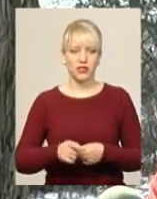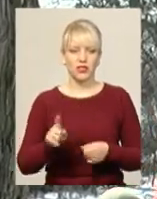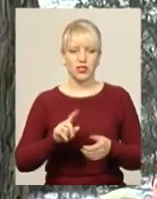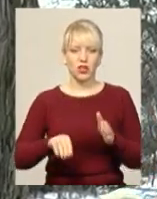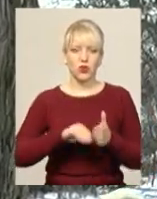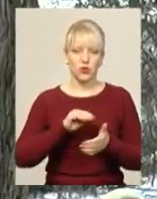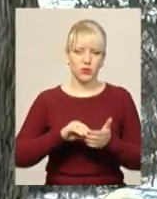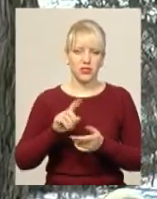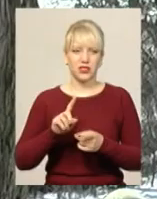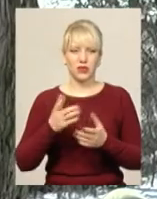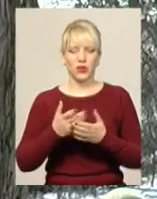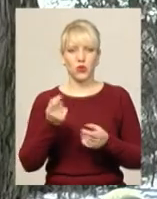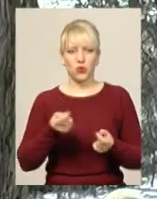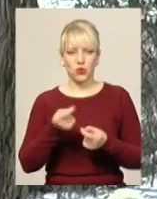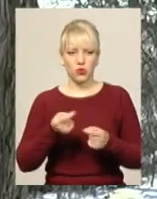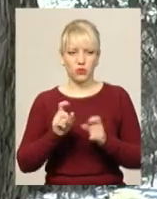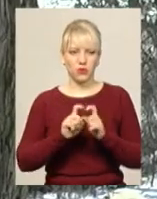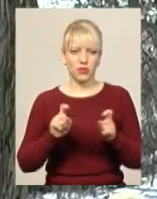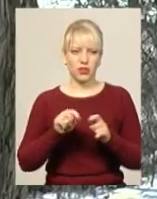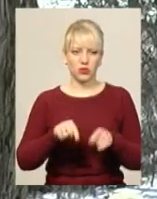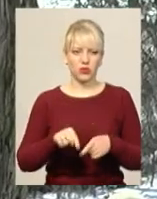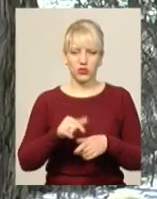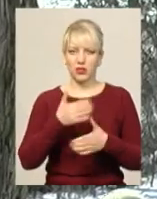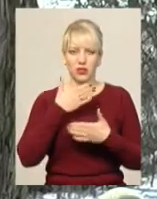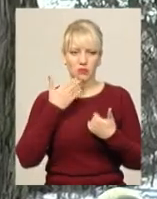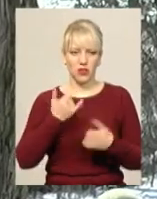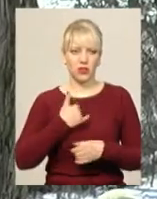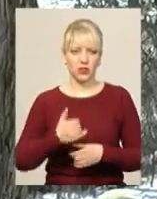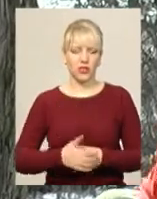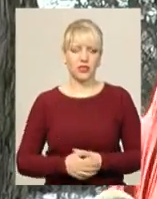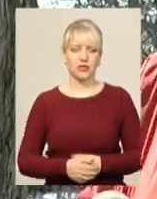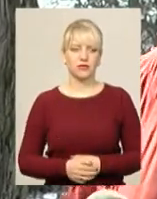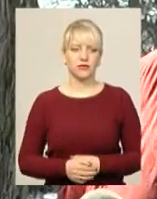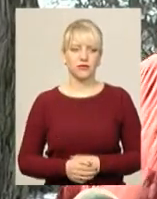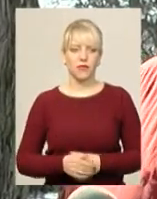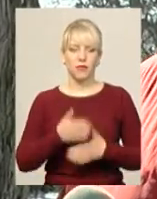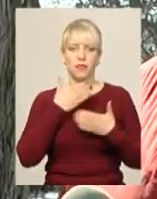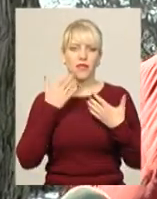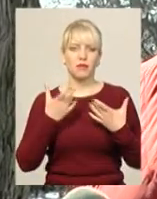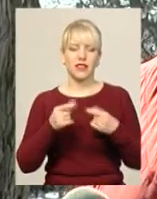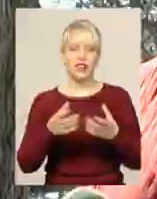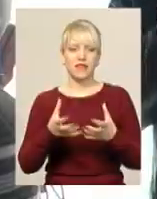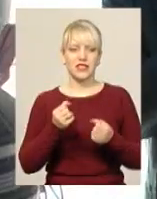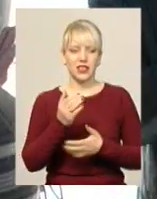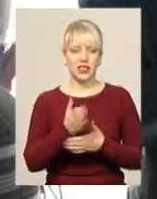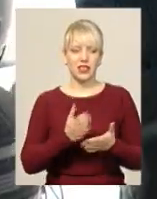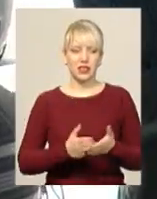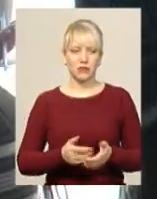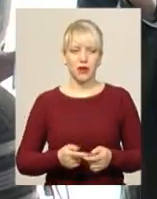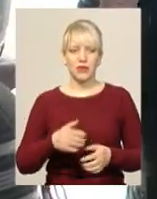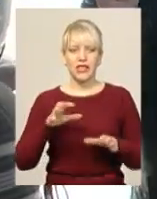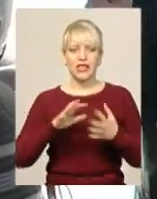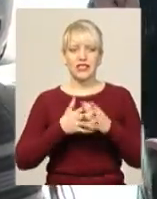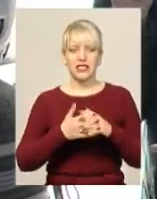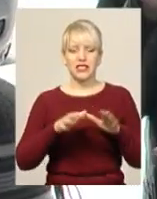треба, якісь крупи, магазин, авто теж немає в нас. Німає де взяти хліба. Сільський голова